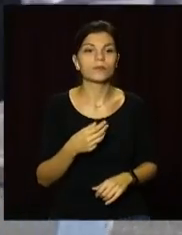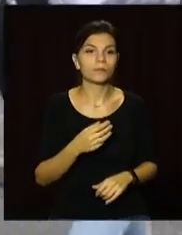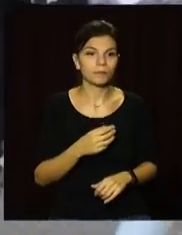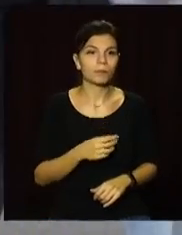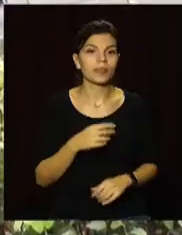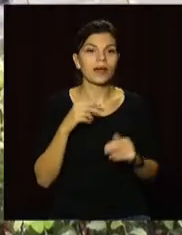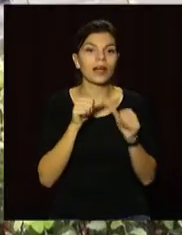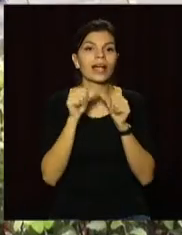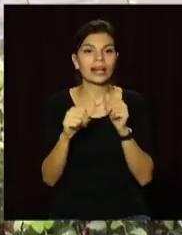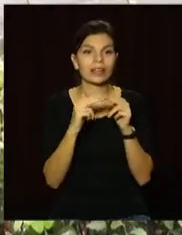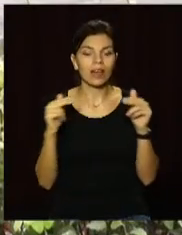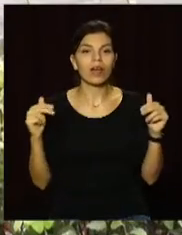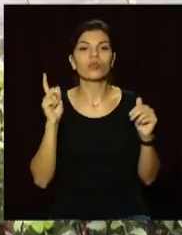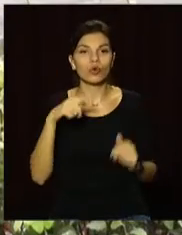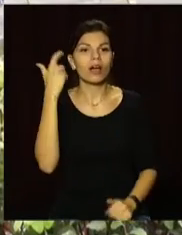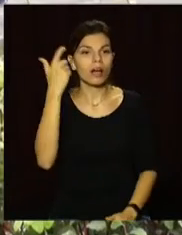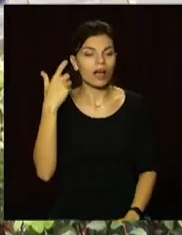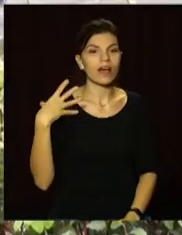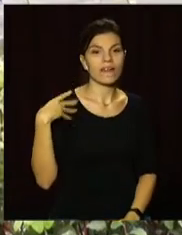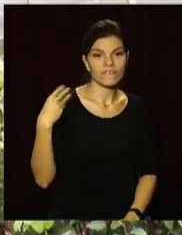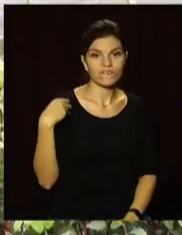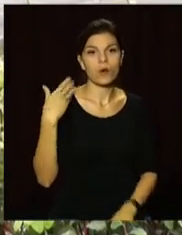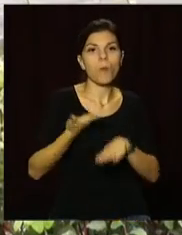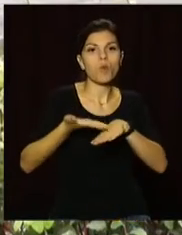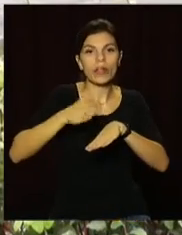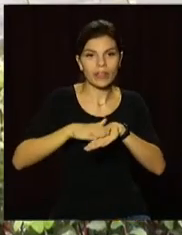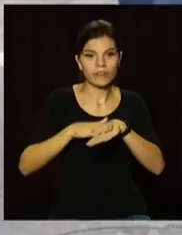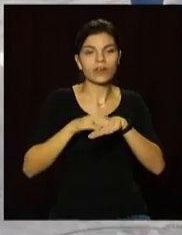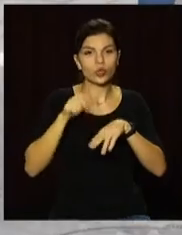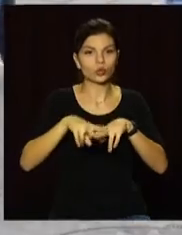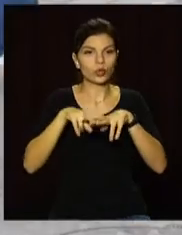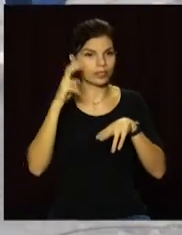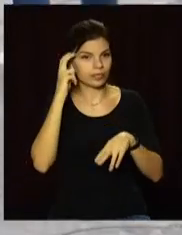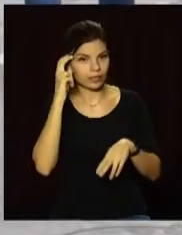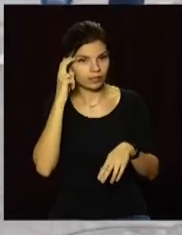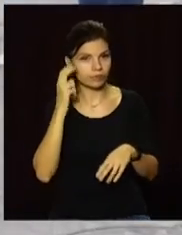Дніпропетровщини, в антилідерах – Харківська, Львівська, Полтавська області та столиця.